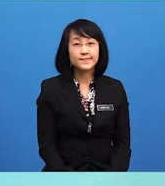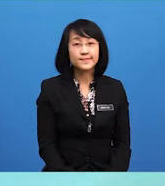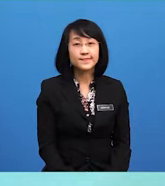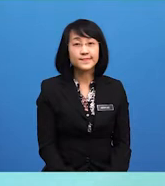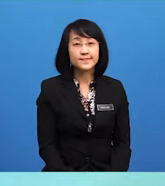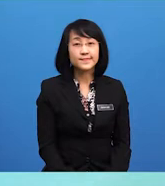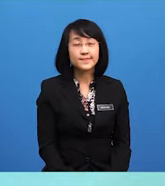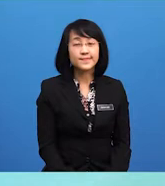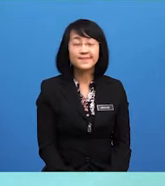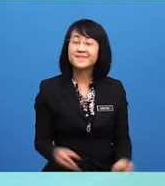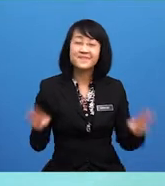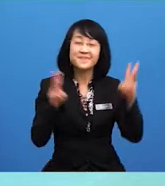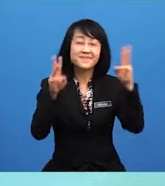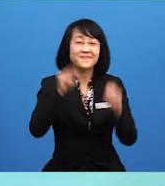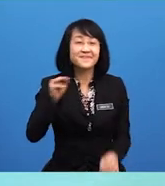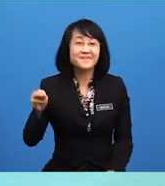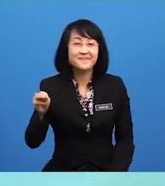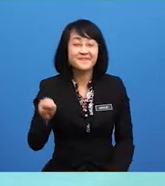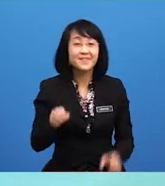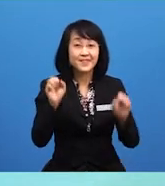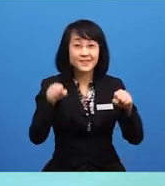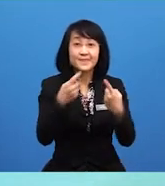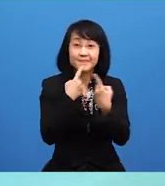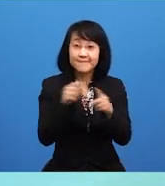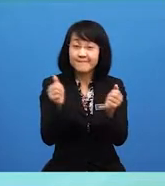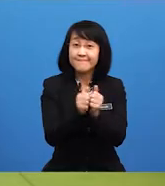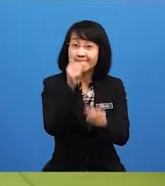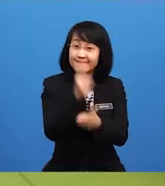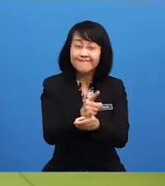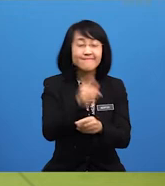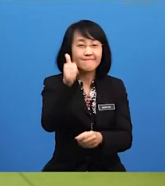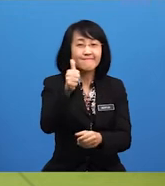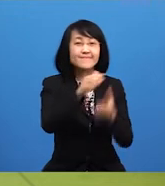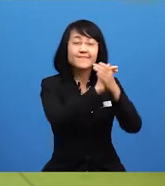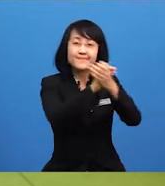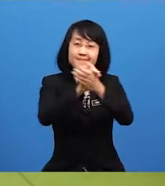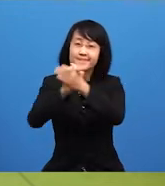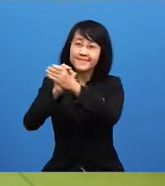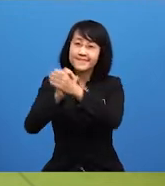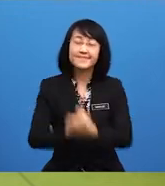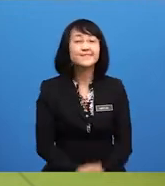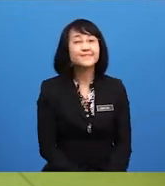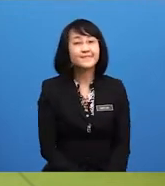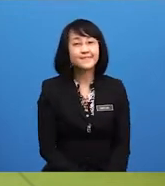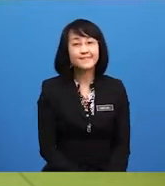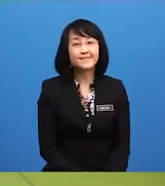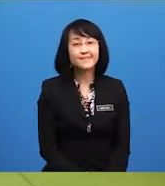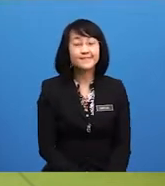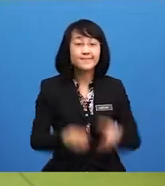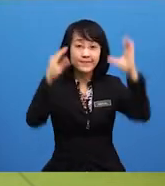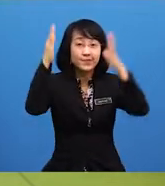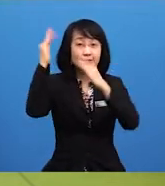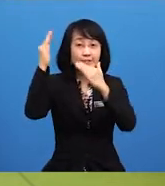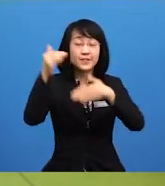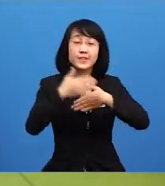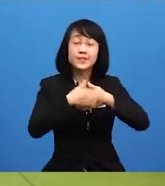-undang wow murid-murid dapat menjawab dengan betul sekali tanya cikgu ucapkan cikgu harap